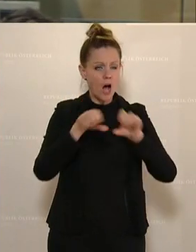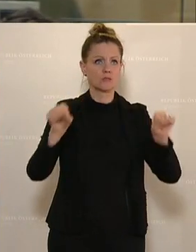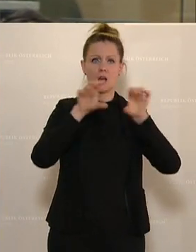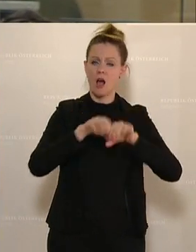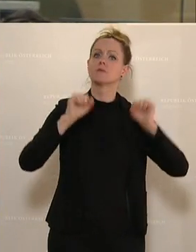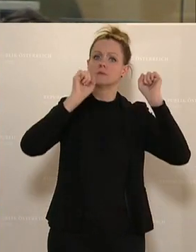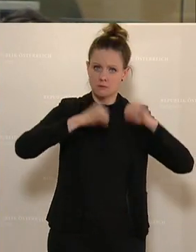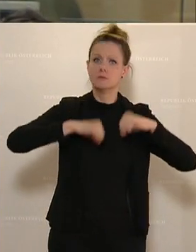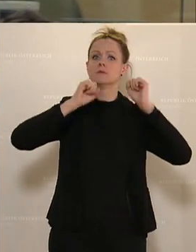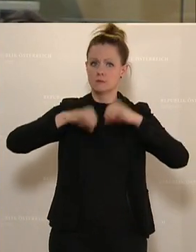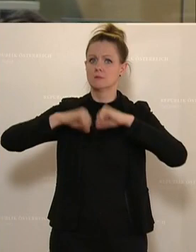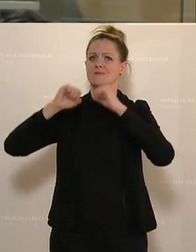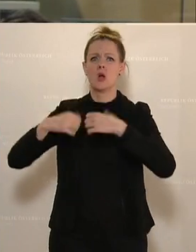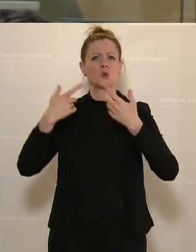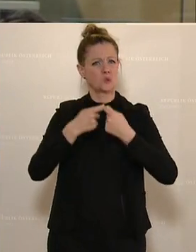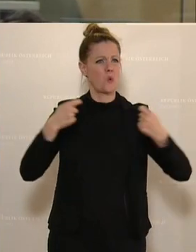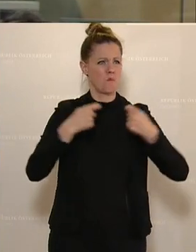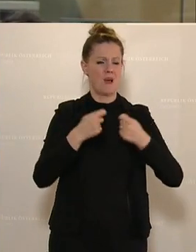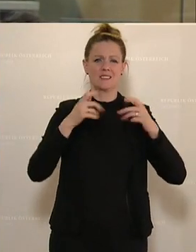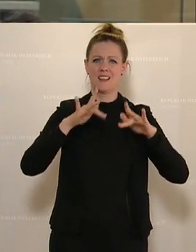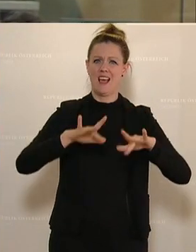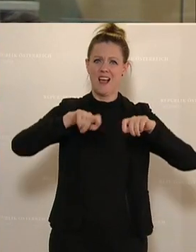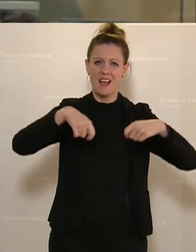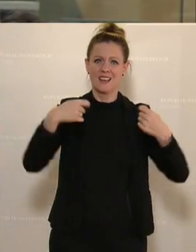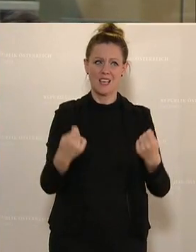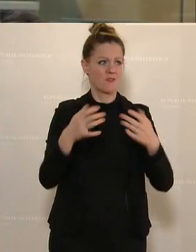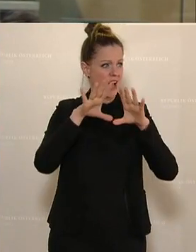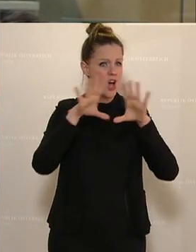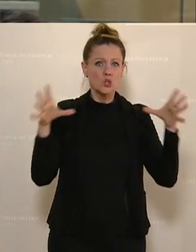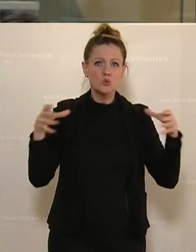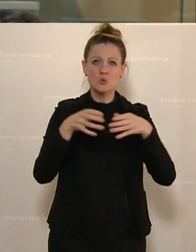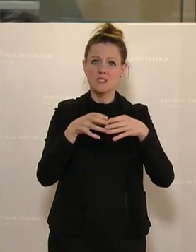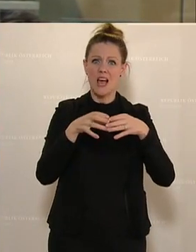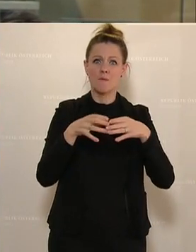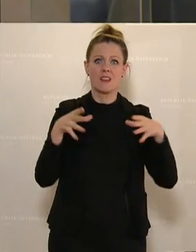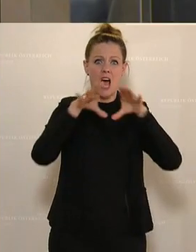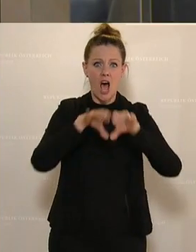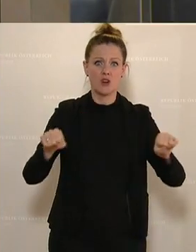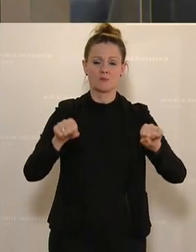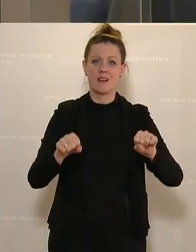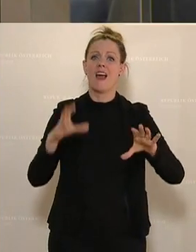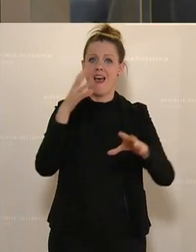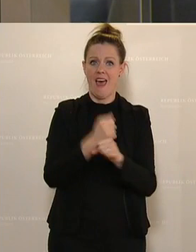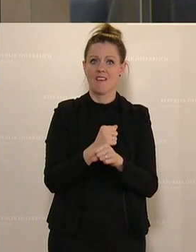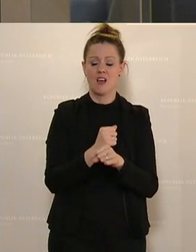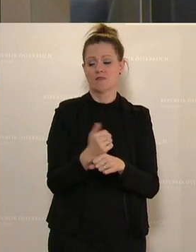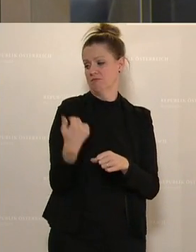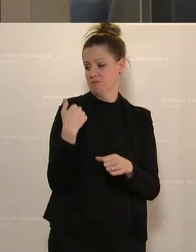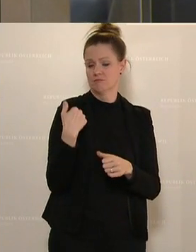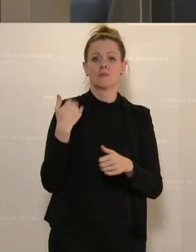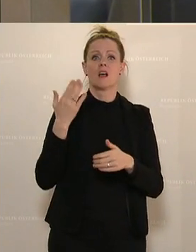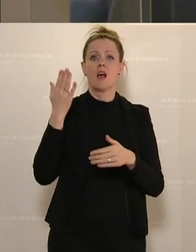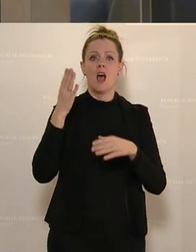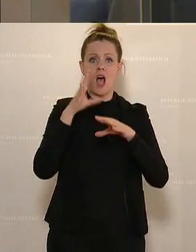darauf verständigen, dass diese Maßnahmen, die hier gesetzt werden, die sind, die wir gemeinsam mittragen. Zum letzten Mal besprochen, lieber